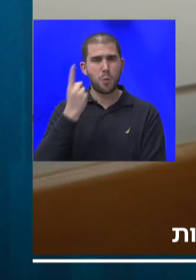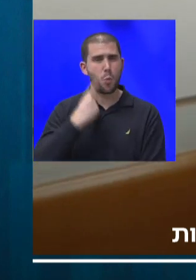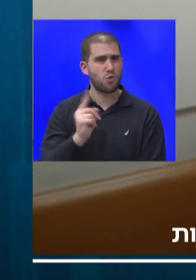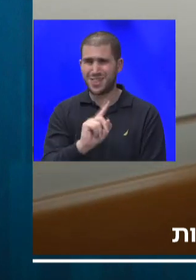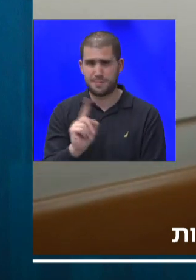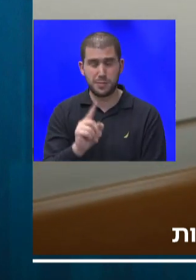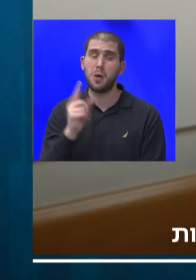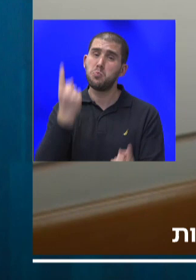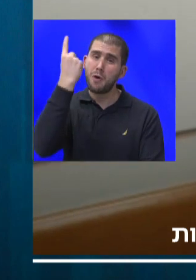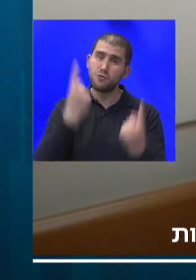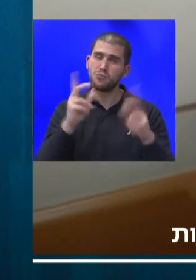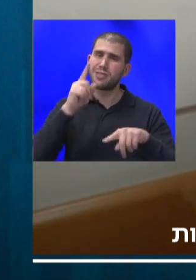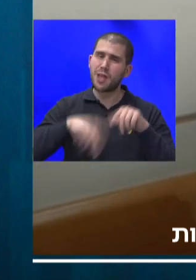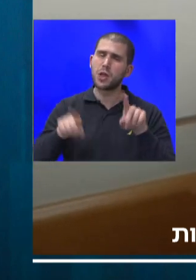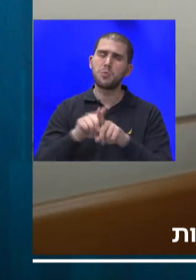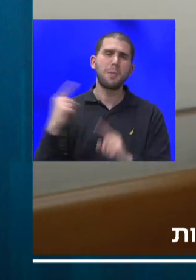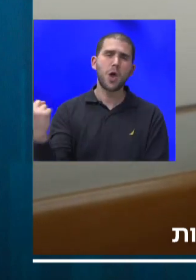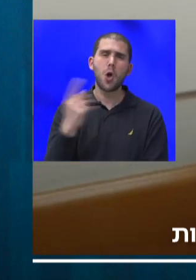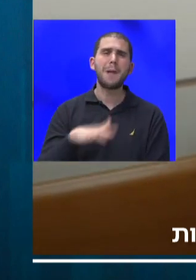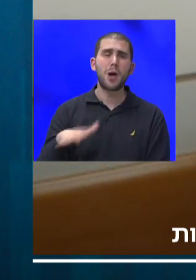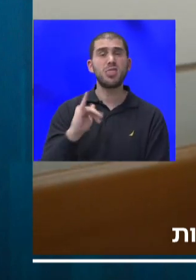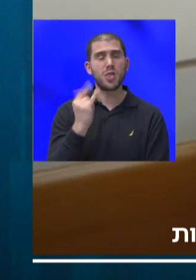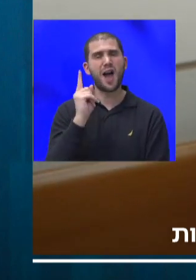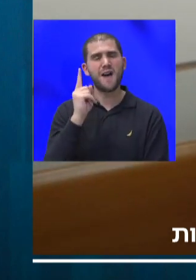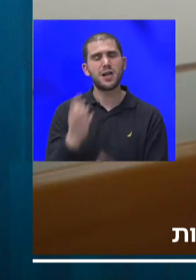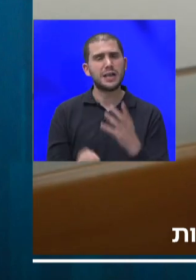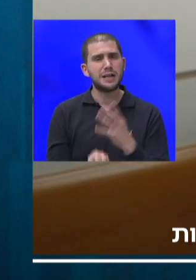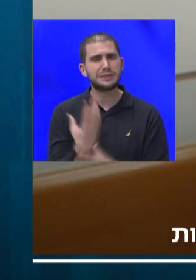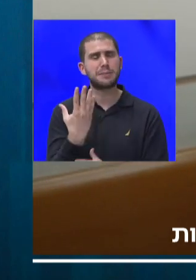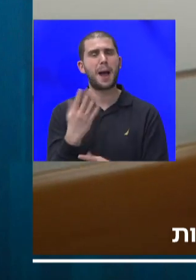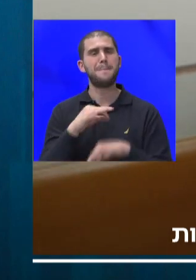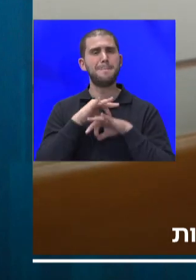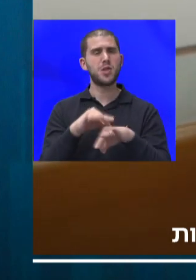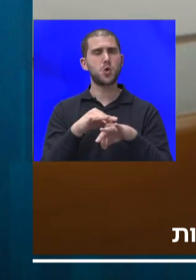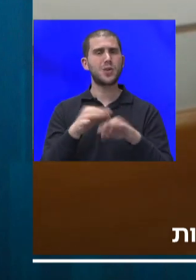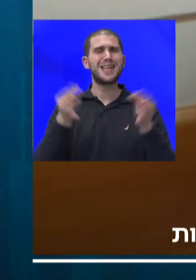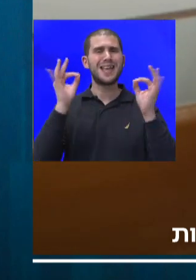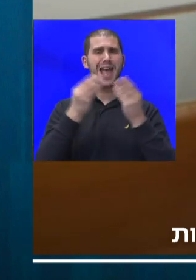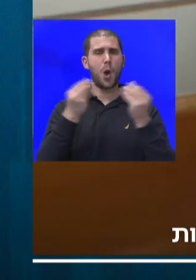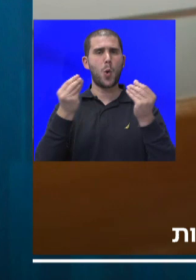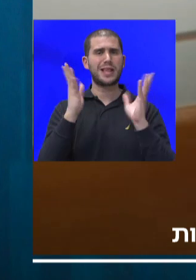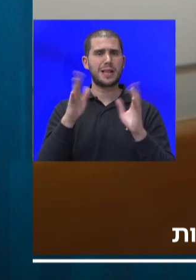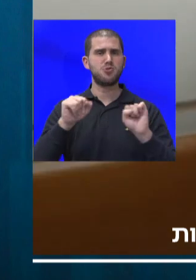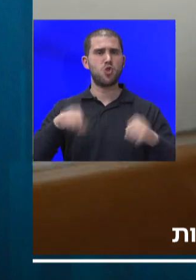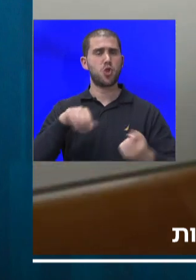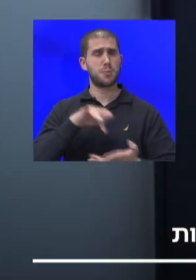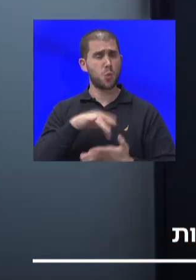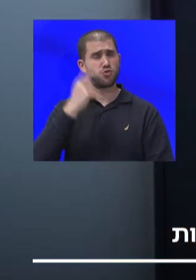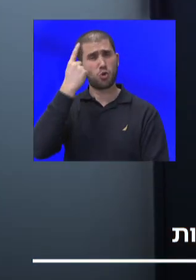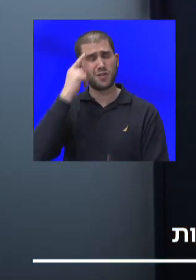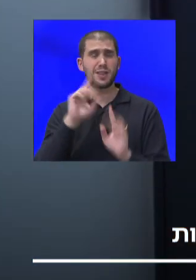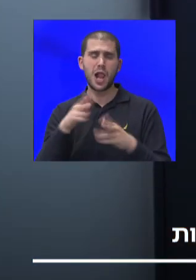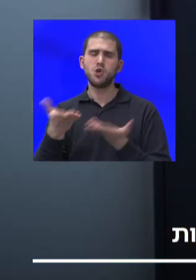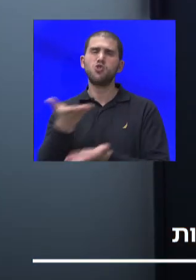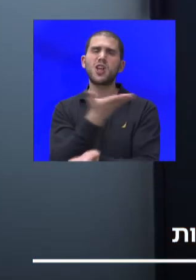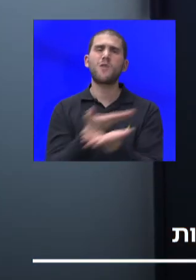כמו בכל מערכת אחרת, אבל צמחה מנהיגות מאוד איכותית בשלטון המקומי, שחושבת אכן על שיתופי פעולה ועל